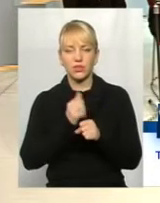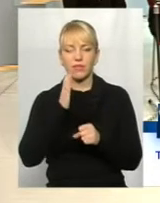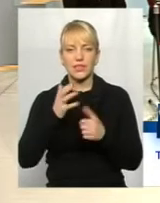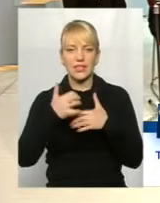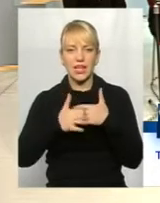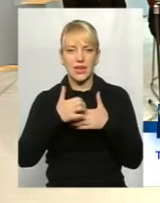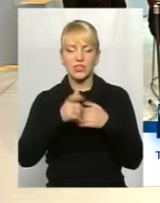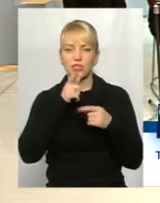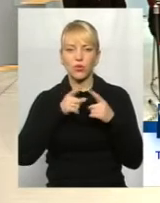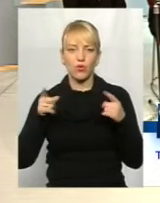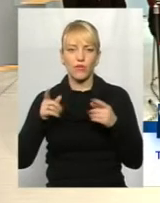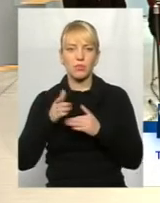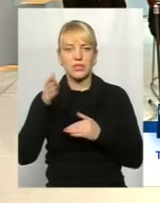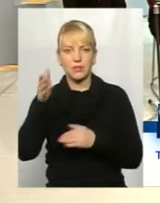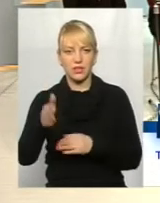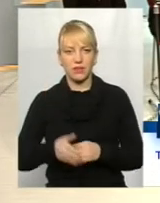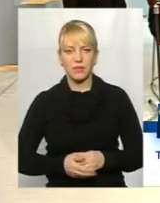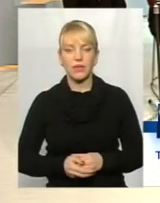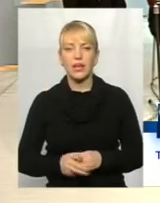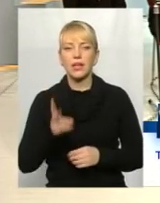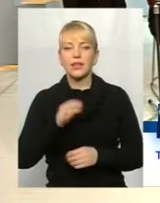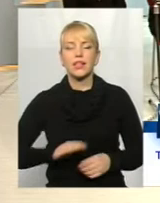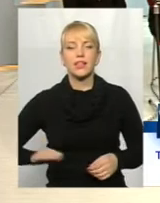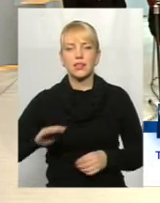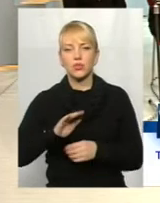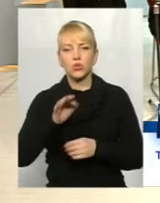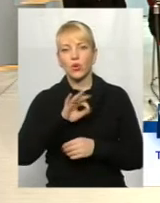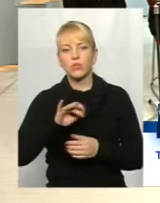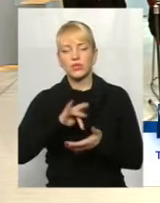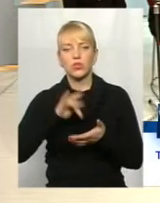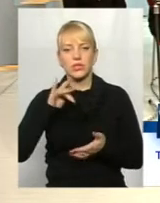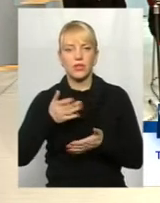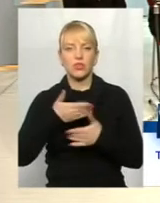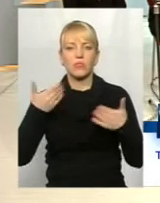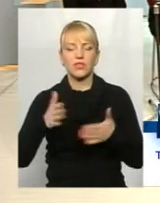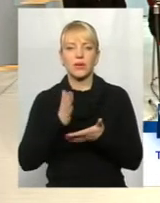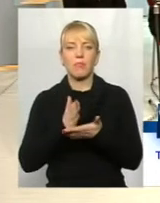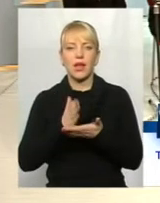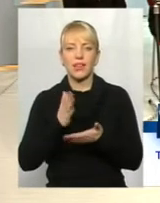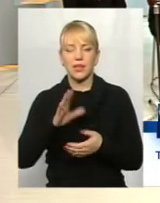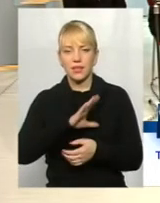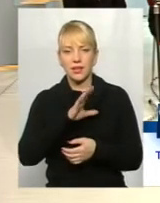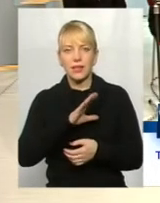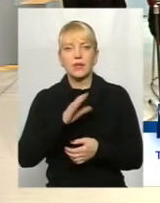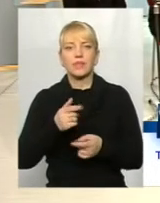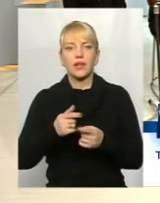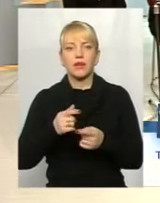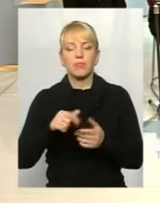в середньостроковій перспективі. На території обласного центру ми вже мали минулого року,